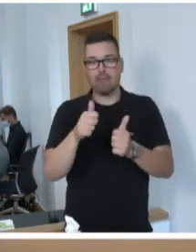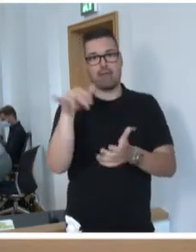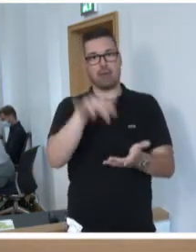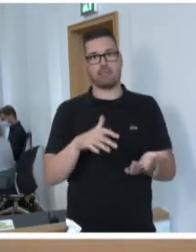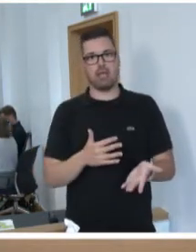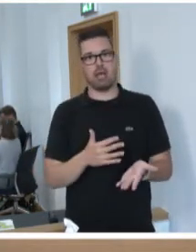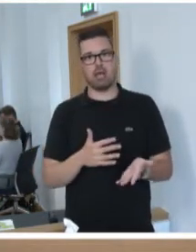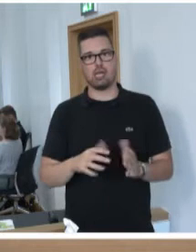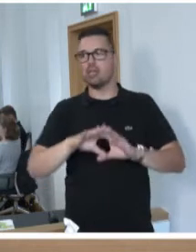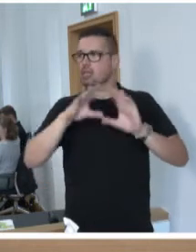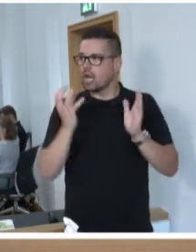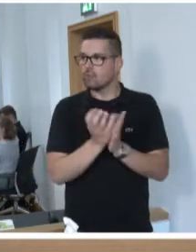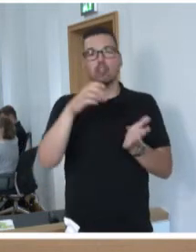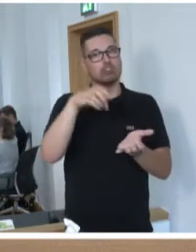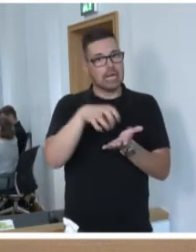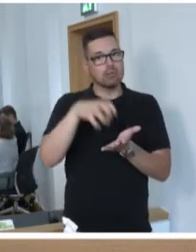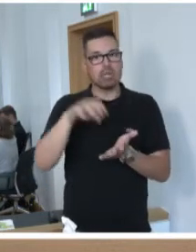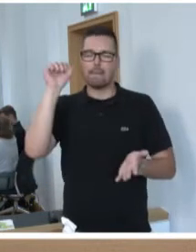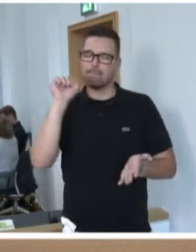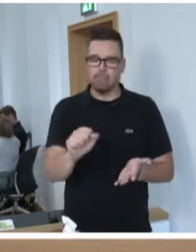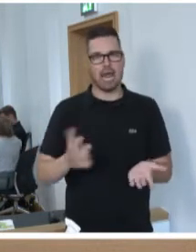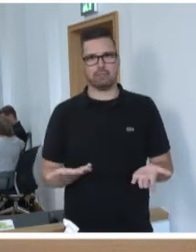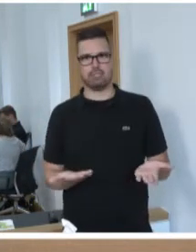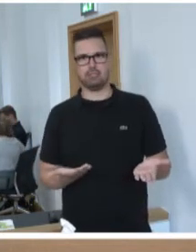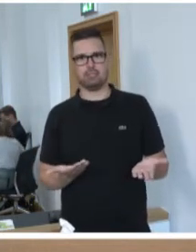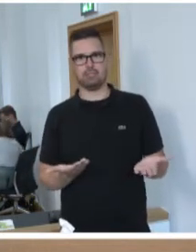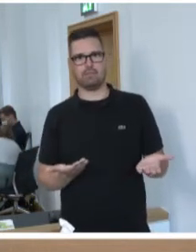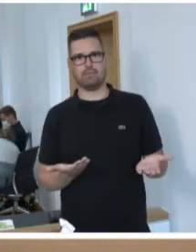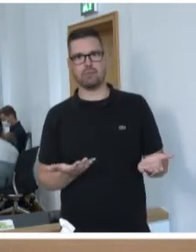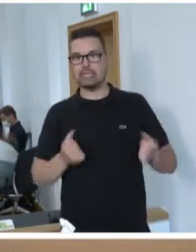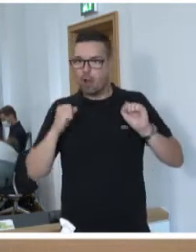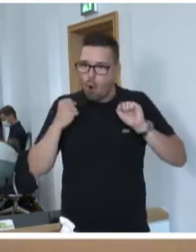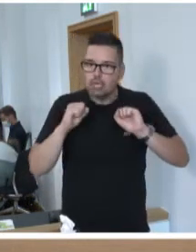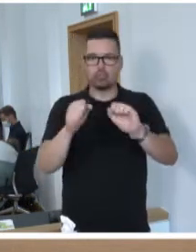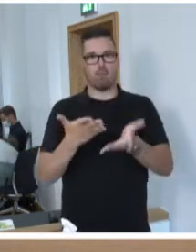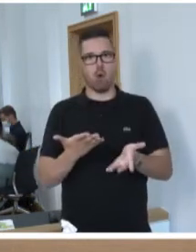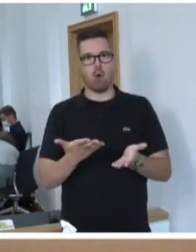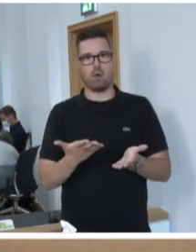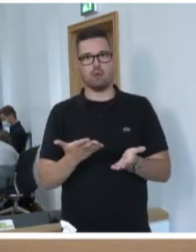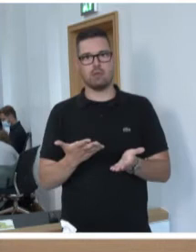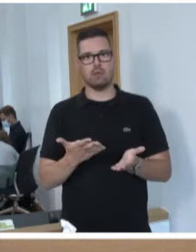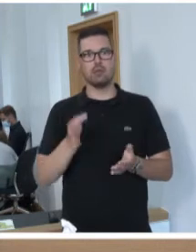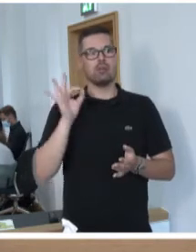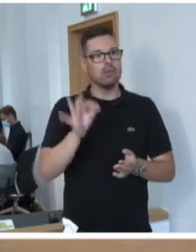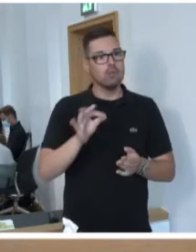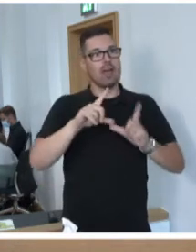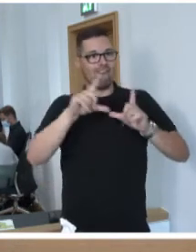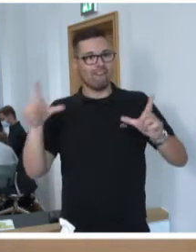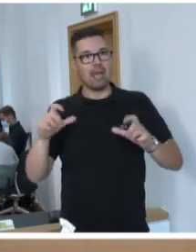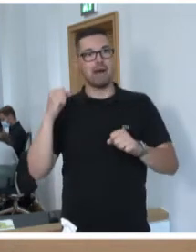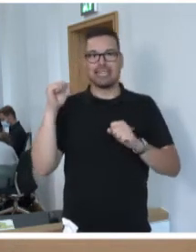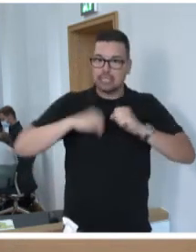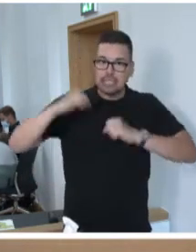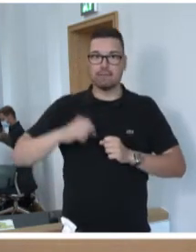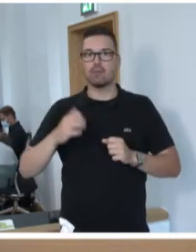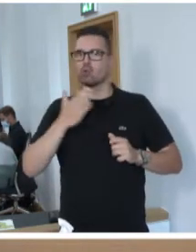Alles, damit der Standort erhalten bleibt. Sie haben mit Ihrem Engagement für das Unternehmen gekämpft. Das